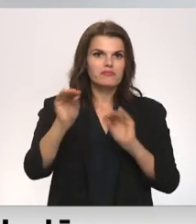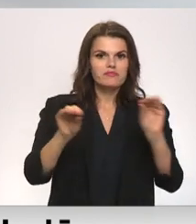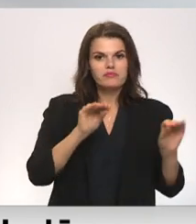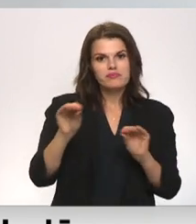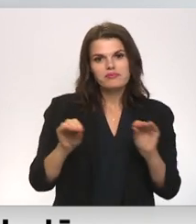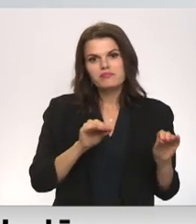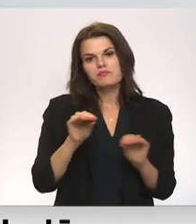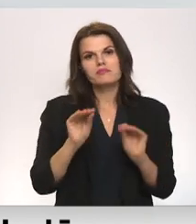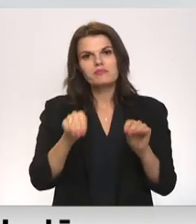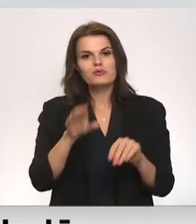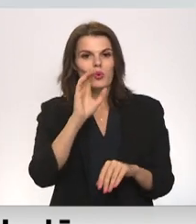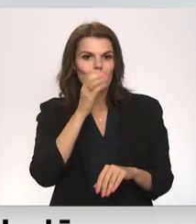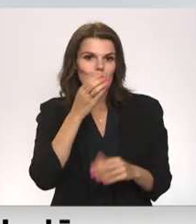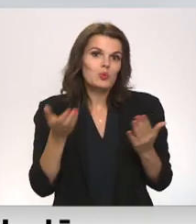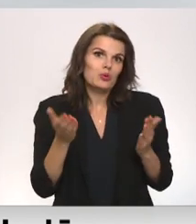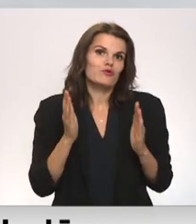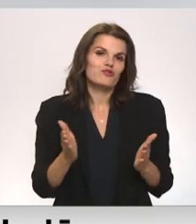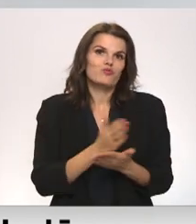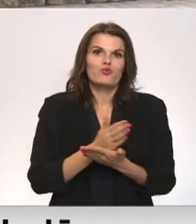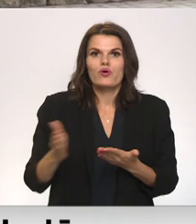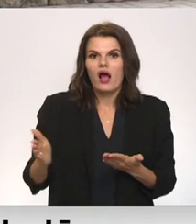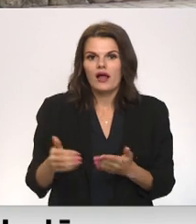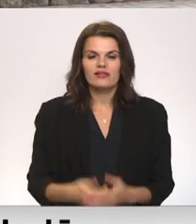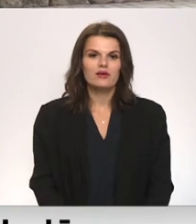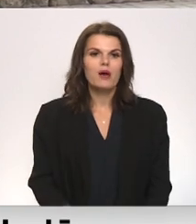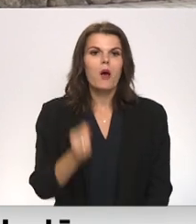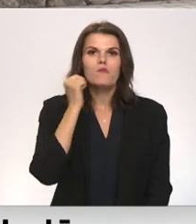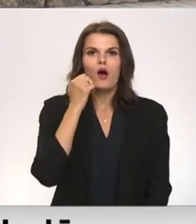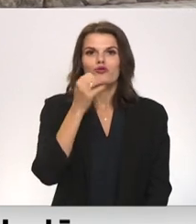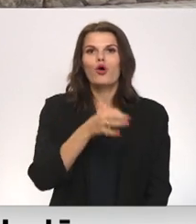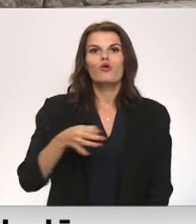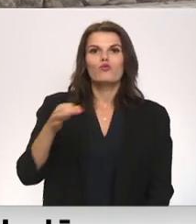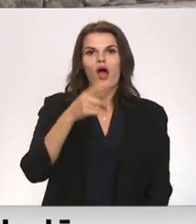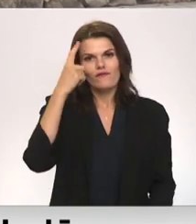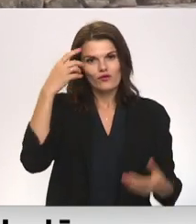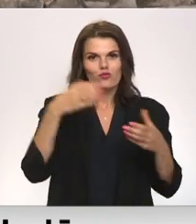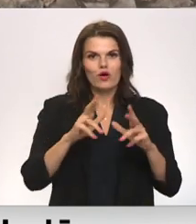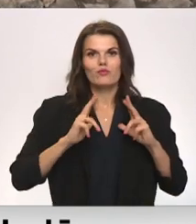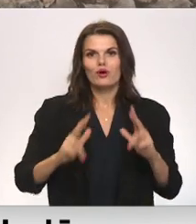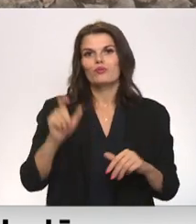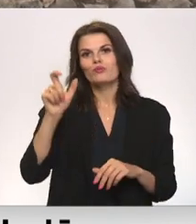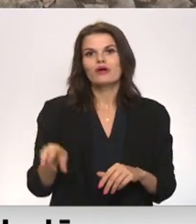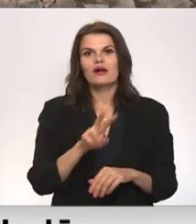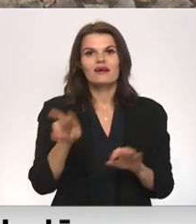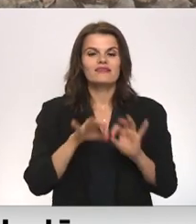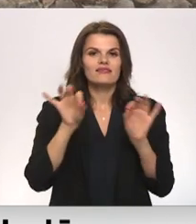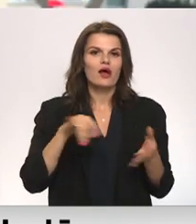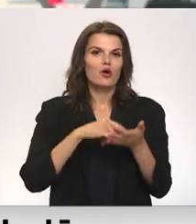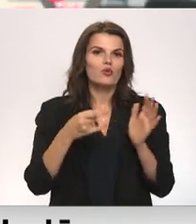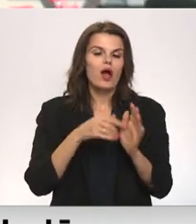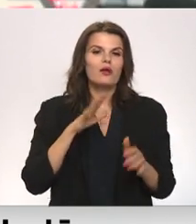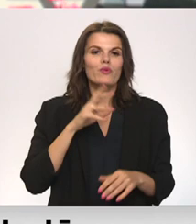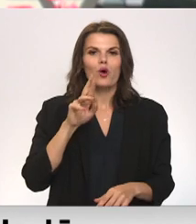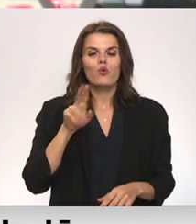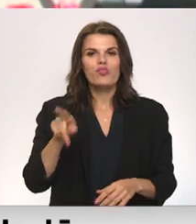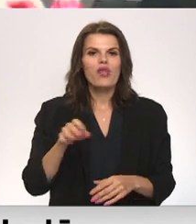un apūdeņot, tad jau viss būtu atībā. Bausks noved domas priekšsētais, kurš uzsākot projektu bija rundāls noveda